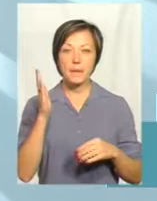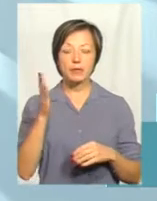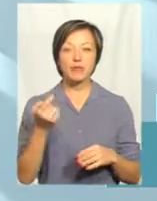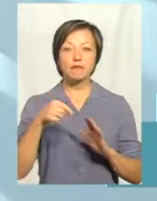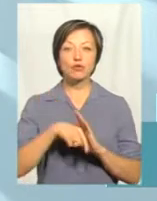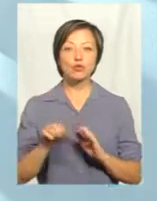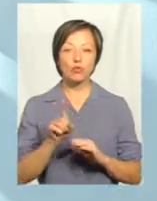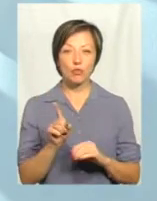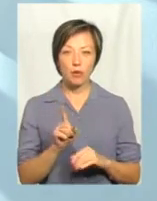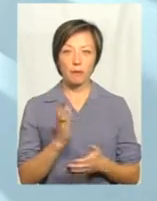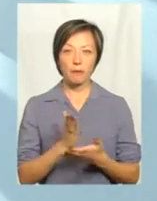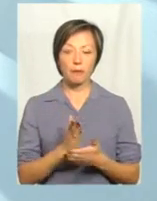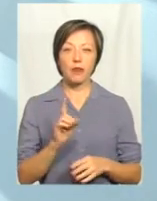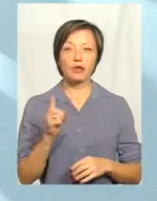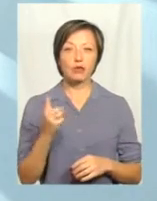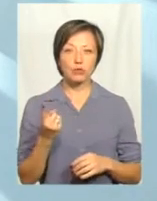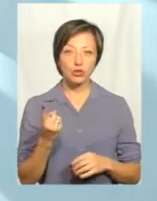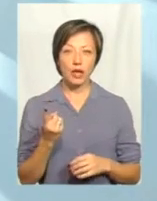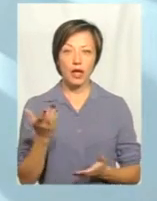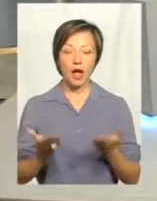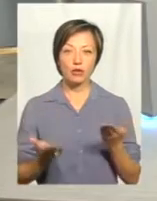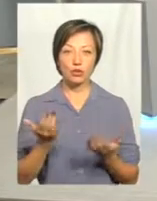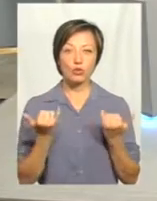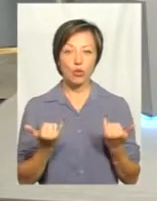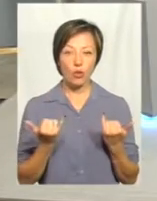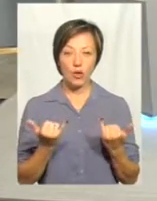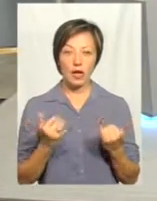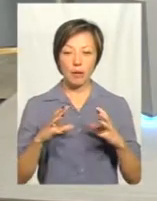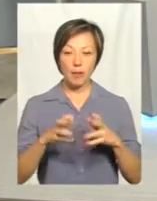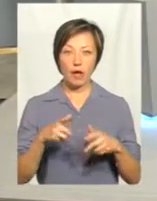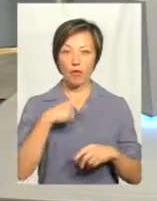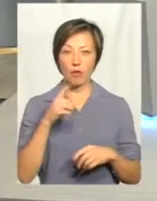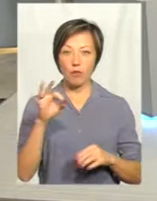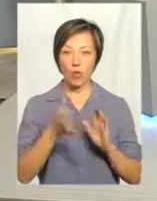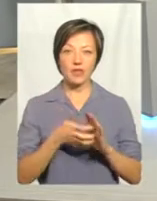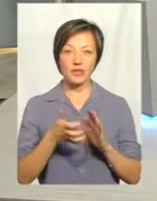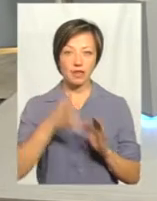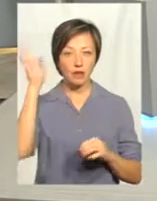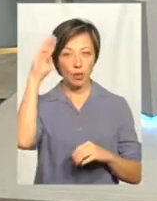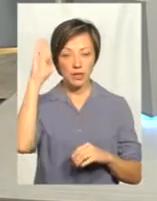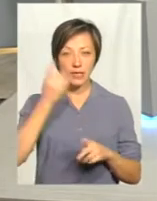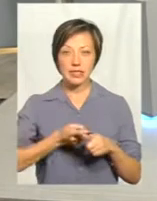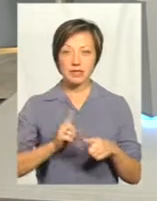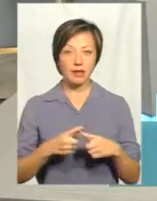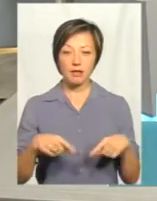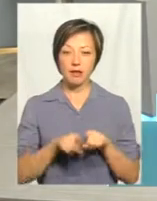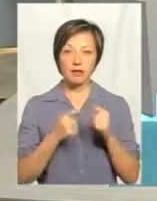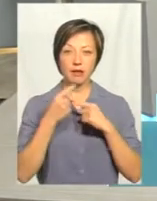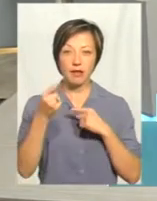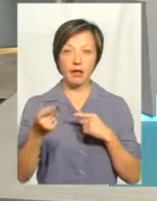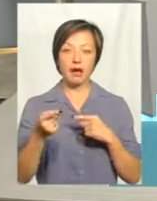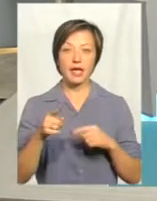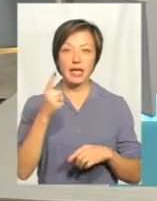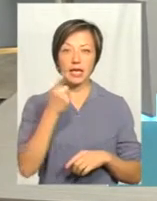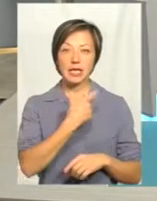чому полягає, тому що, якщо сьогодні на планеті вже говорять про дефіцит води, то це вже не так далеко, вже та сама